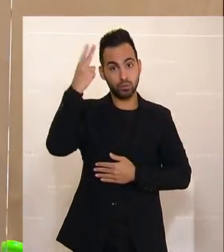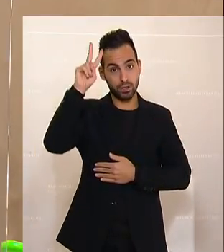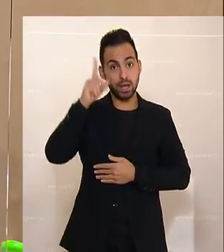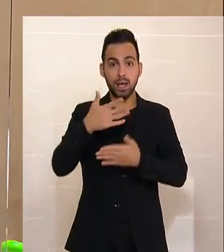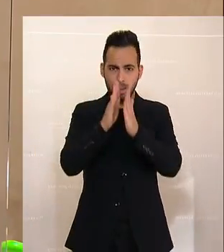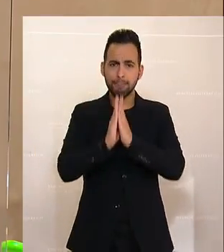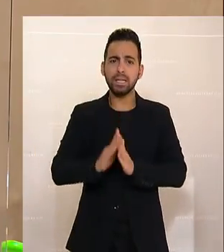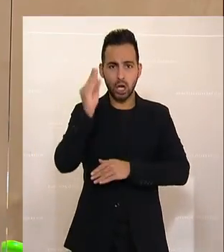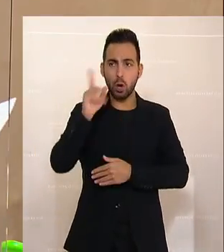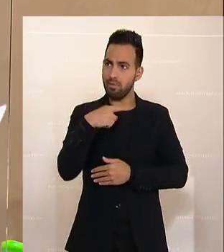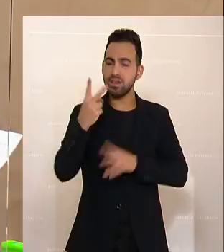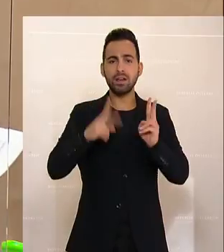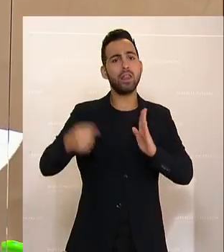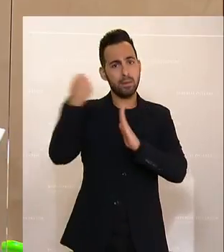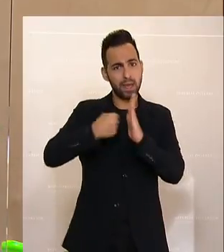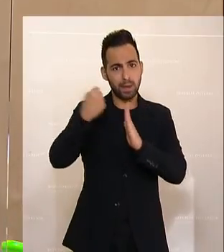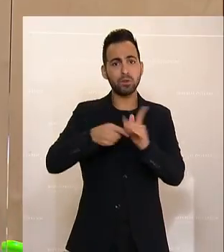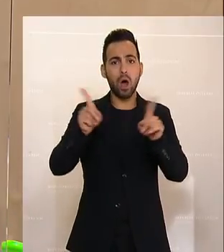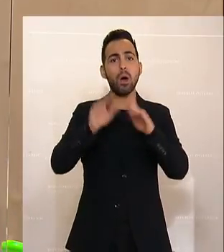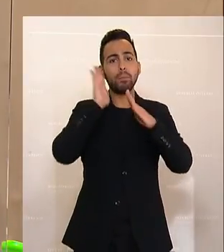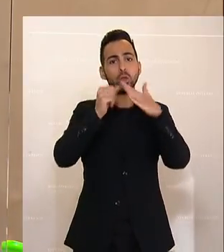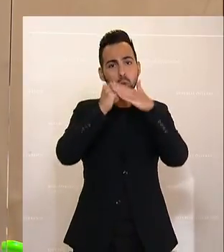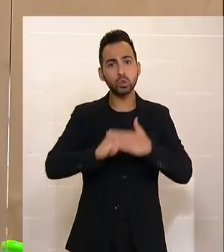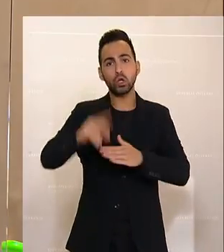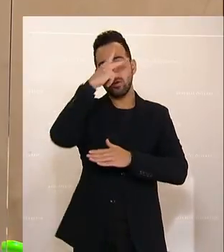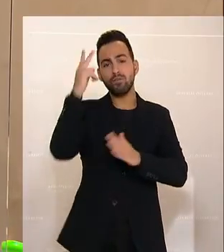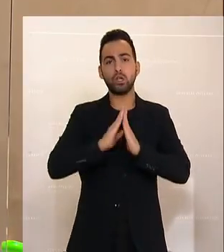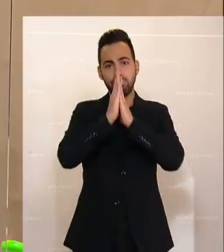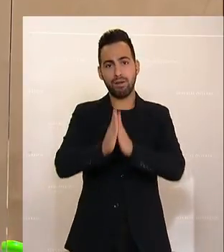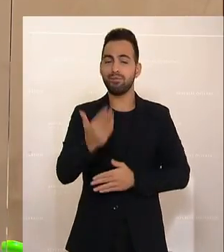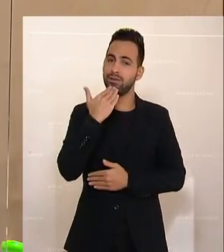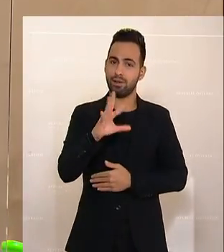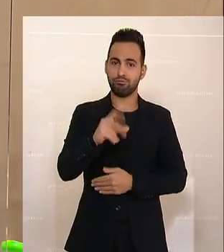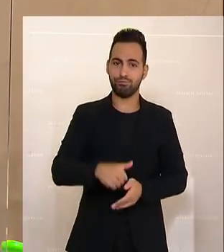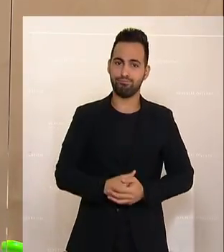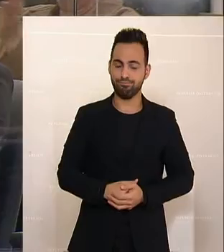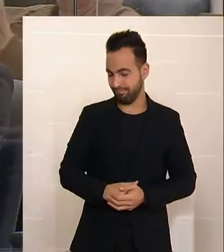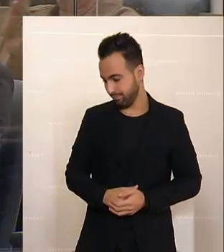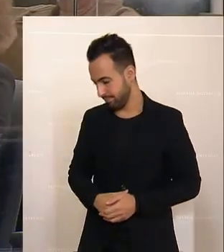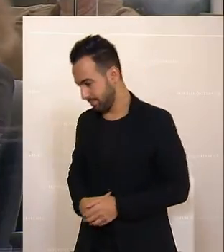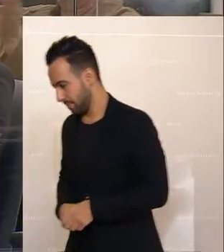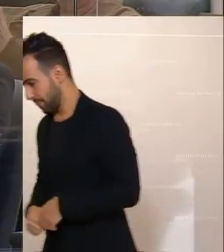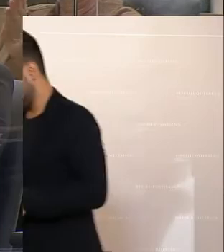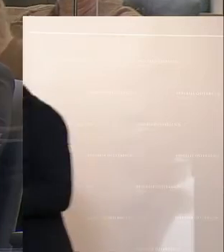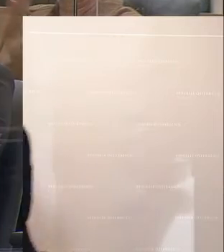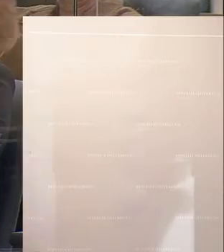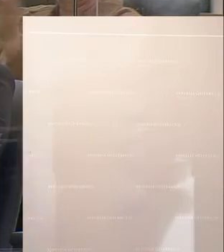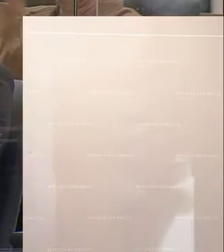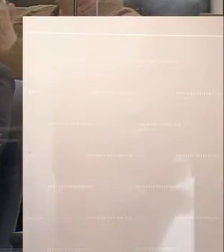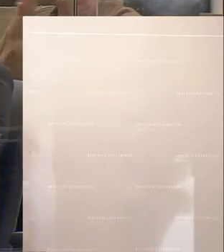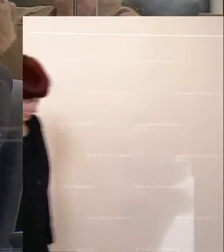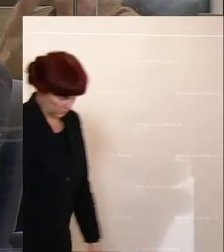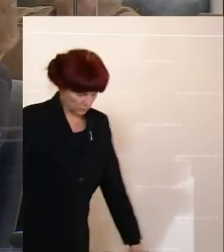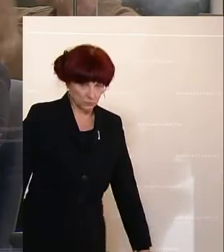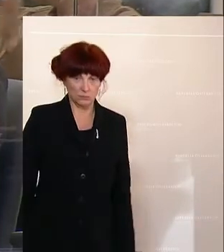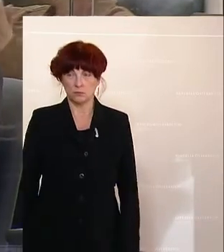glauben Sie daran, dass wir es bekämpfen können und unterstützen Sie dieses Volksbegehren. Danke. So Selma Jildirin von der SPÖ, sie ist